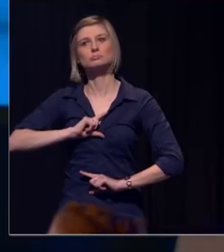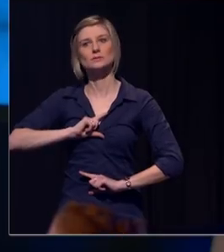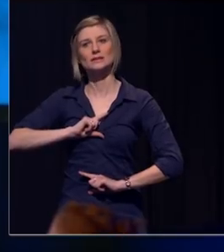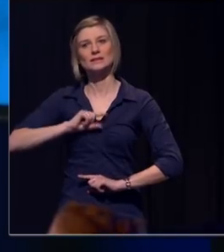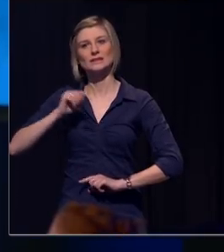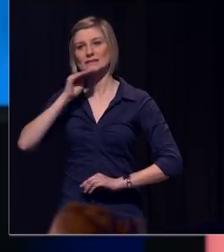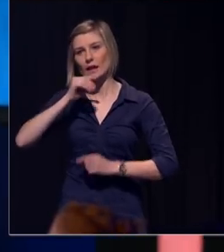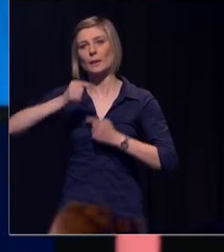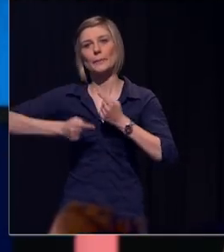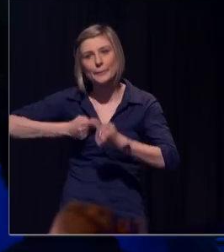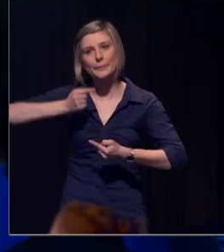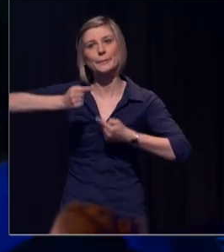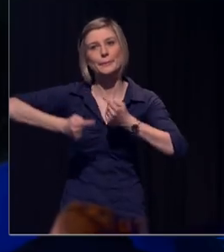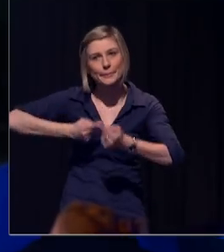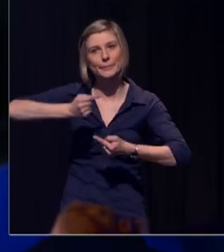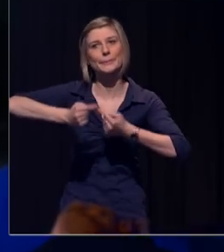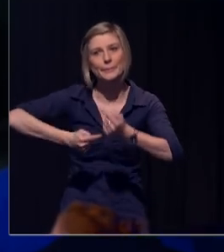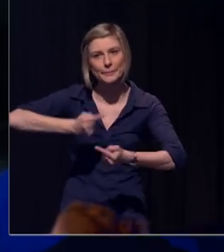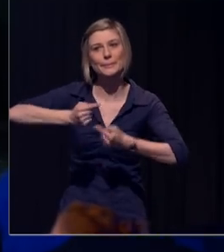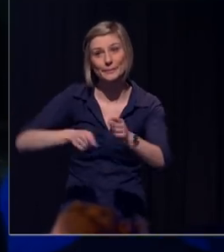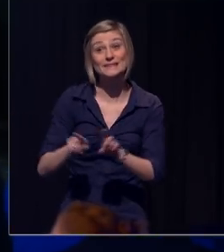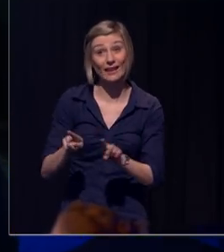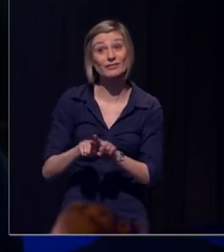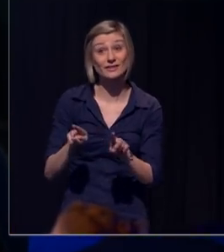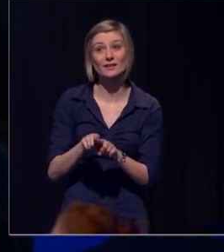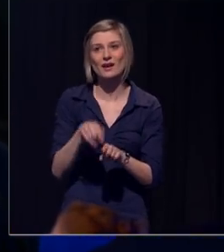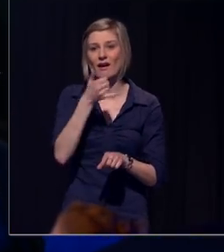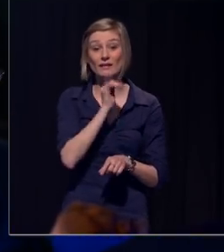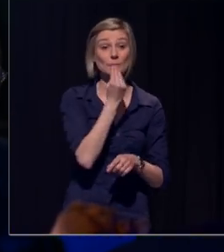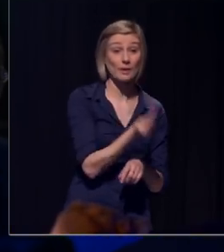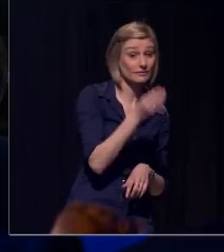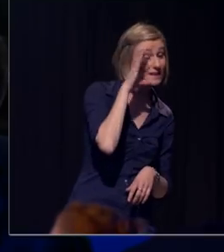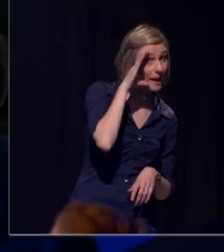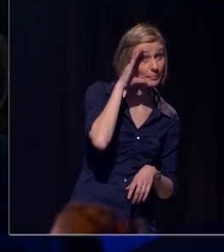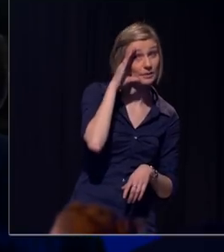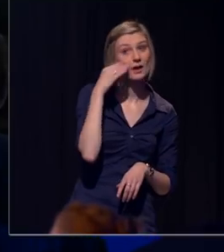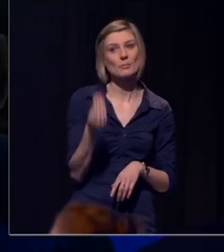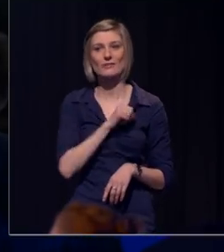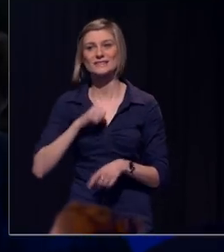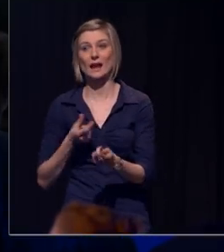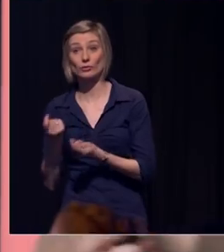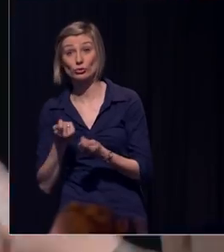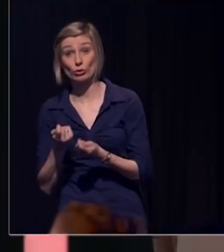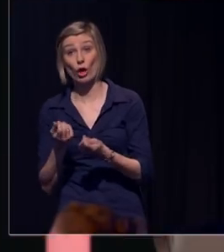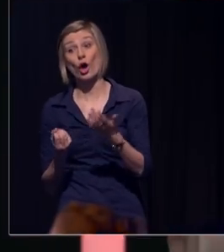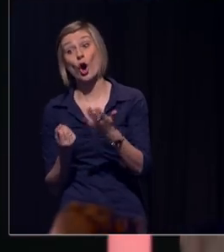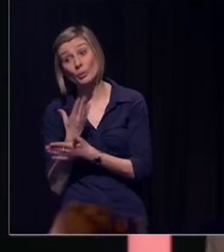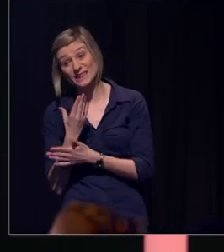vicieuze cirkel kunnen terechtkomen. Als we te weinig slapen, hebben we weinig zelfcontrole. Waardoor we vaak weer te laat gaan slapen. Veel media gebruiken.